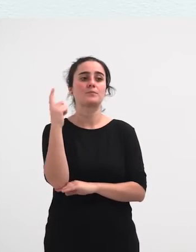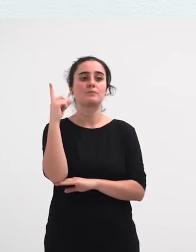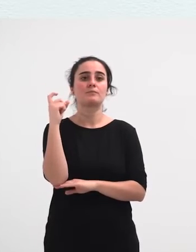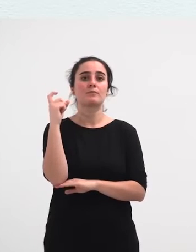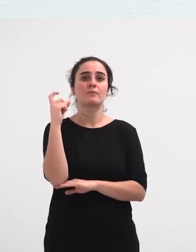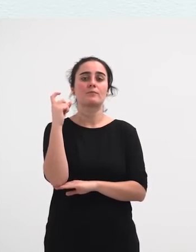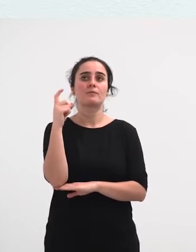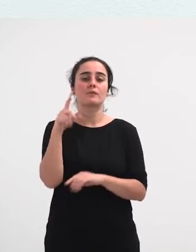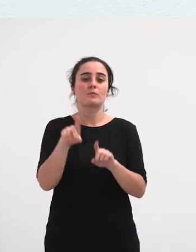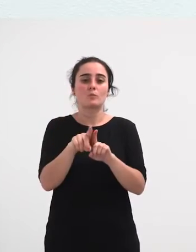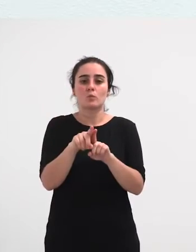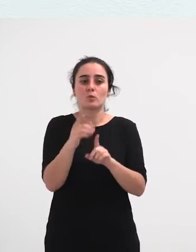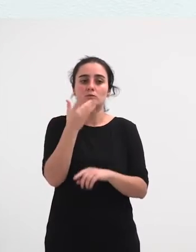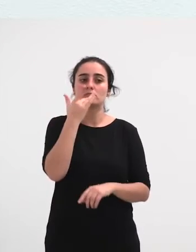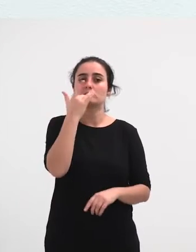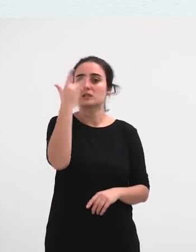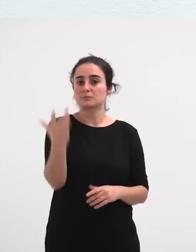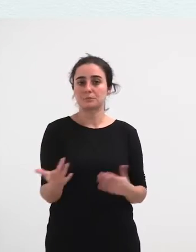dira izpilu bat,